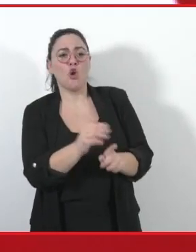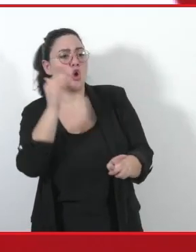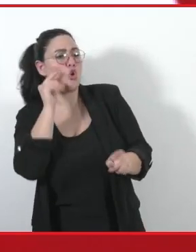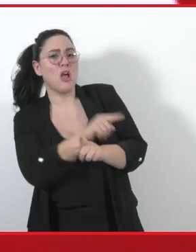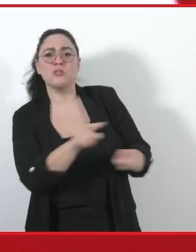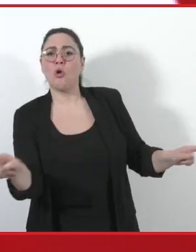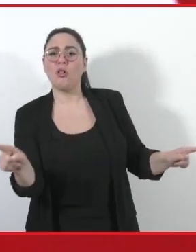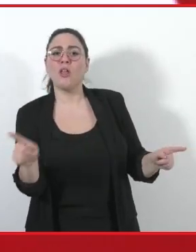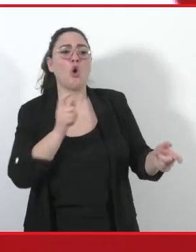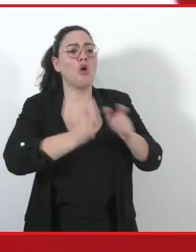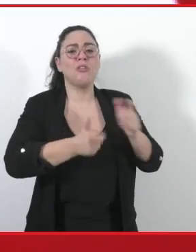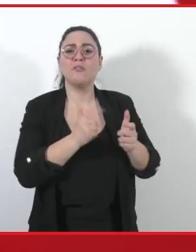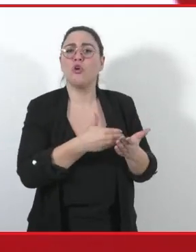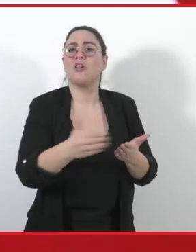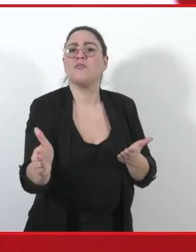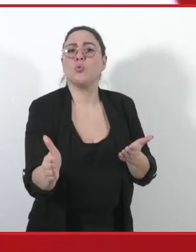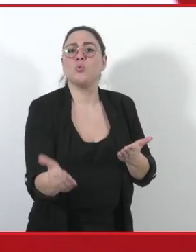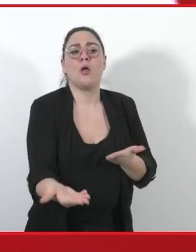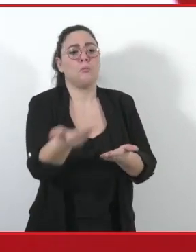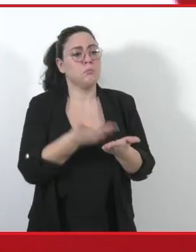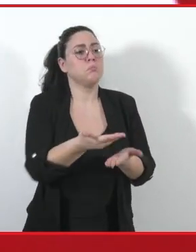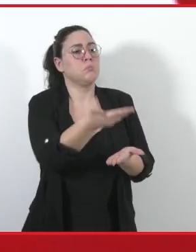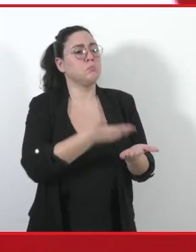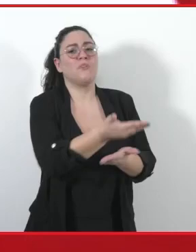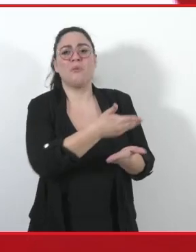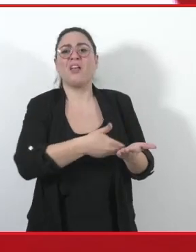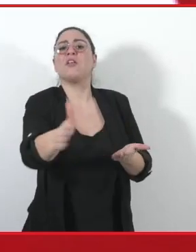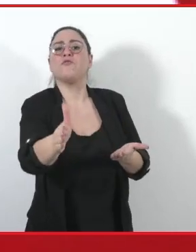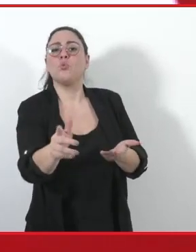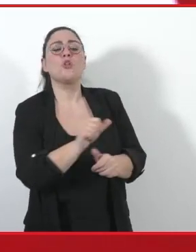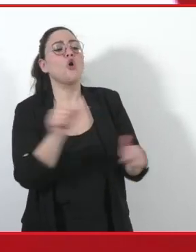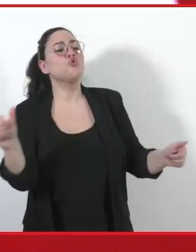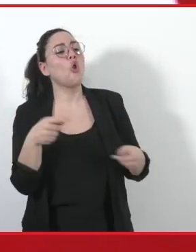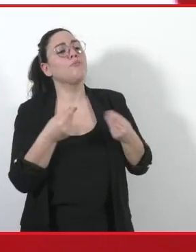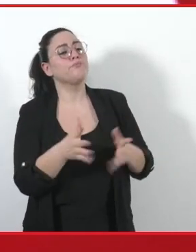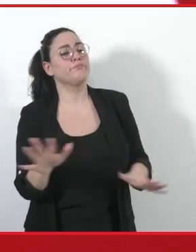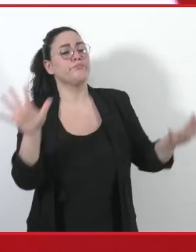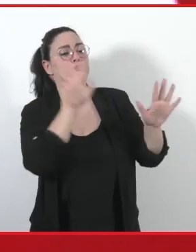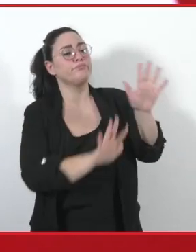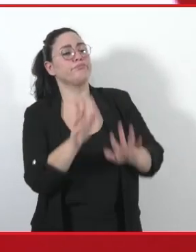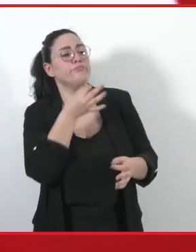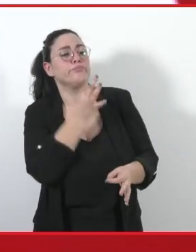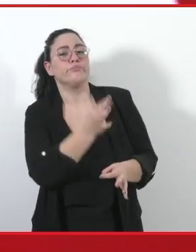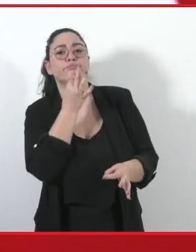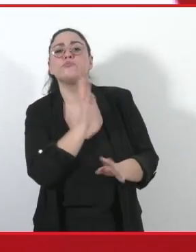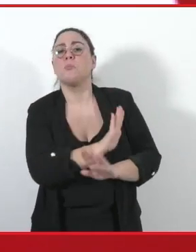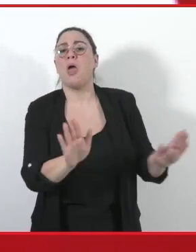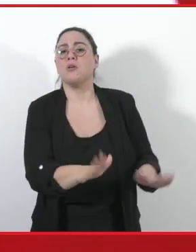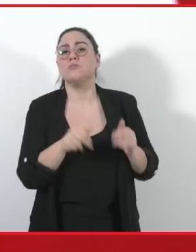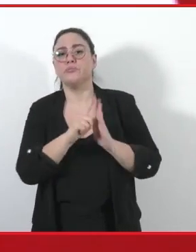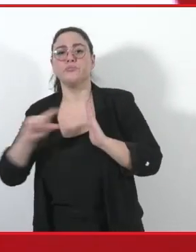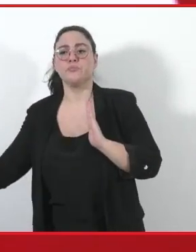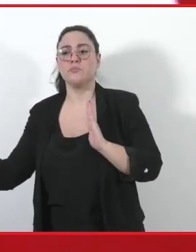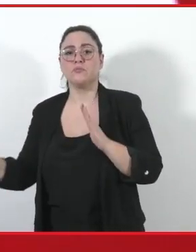contrattazione. Ignora le nostre piattaforme. Lo abbiamo visto sul tema della sanità, un'avvertenza che stiamo portando avanti ormai da